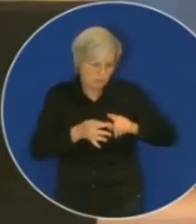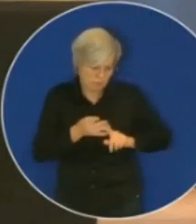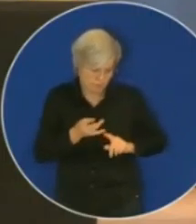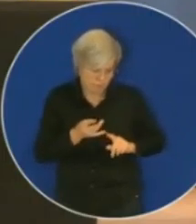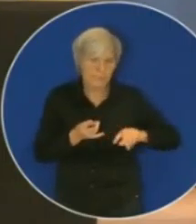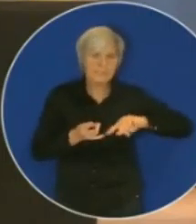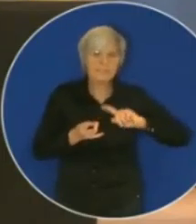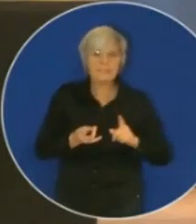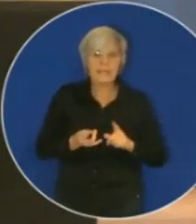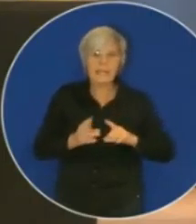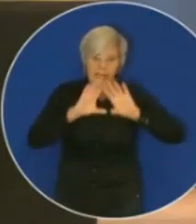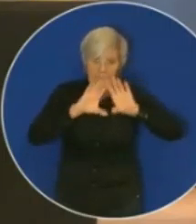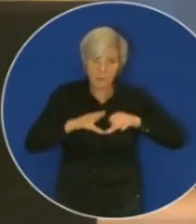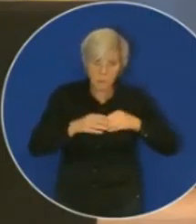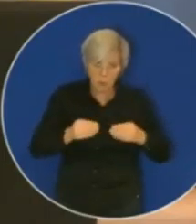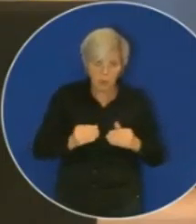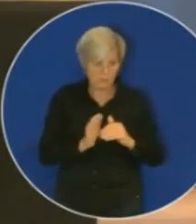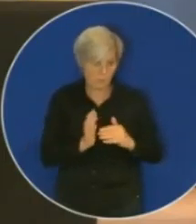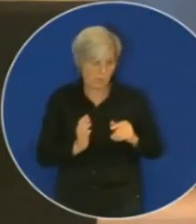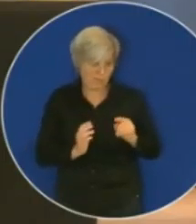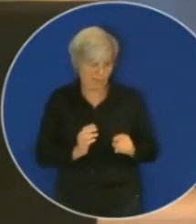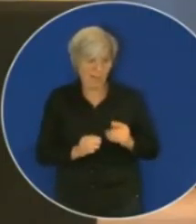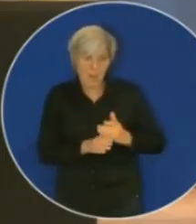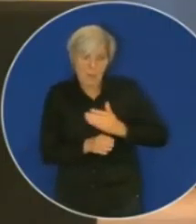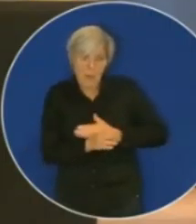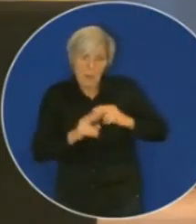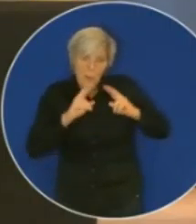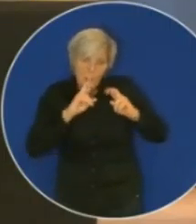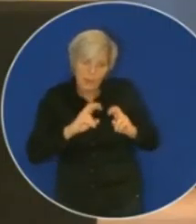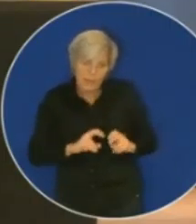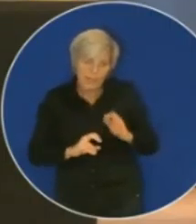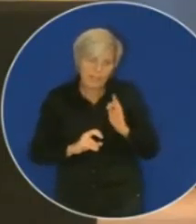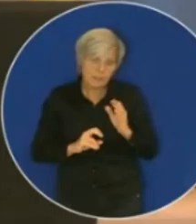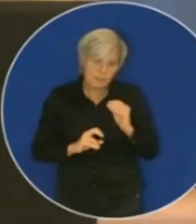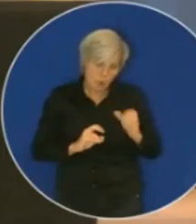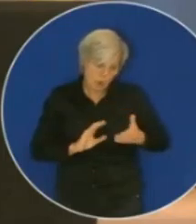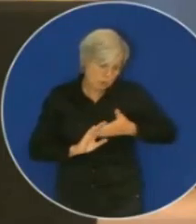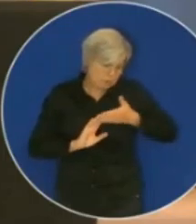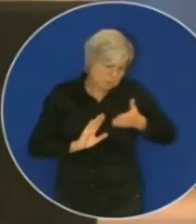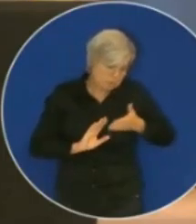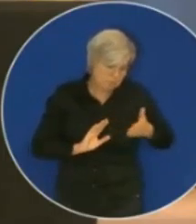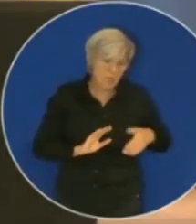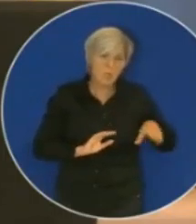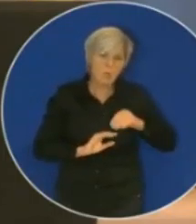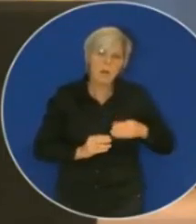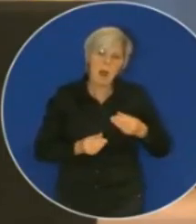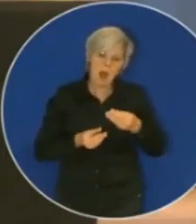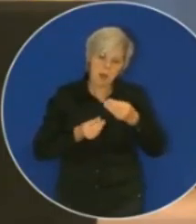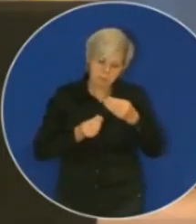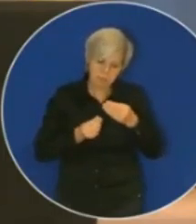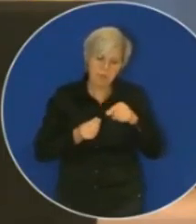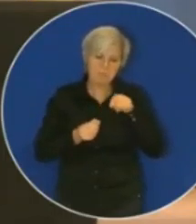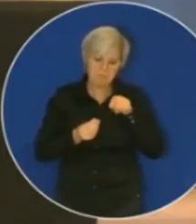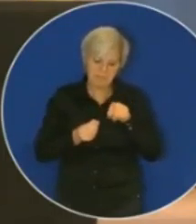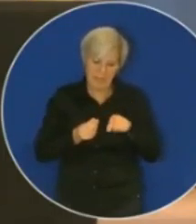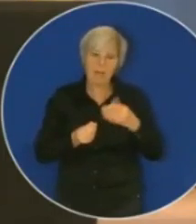har resultat ifrån en utredningsfas så kan man bestämma, ska vi gå vidare.